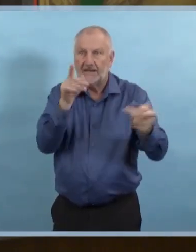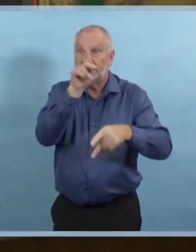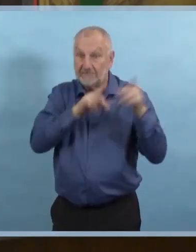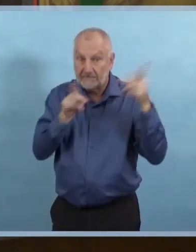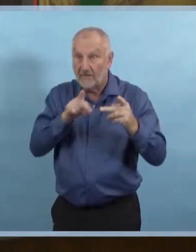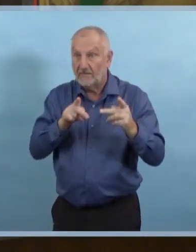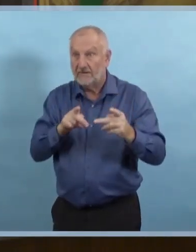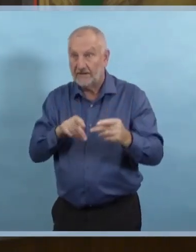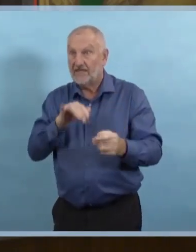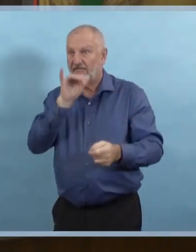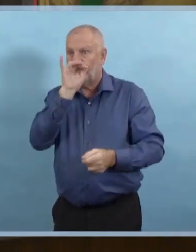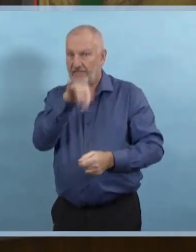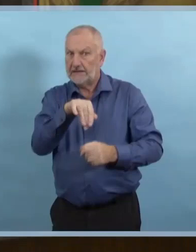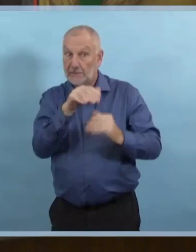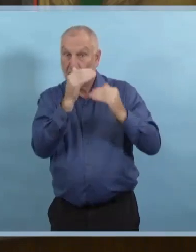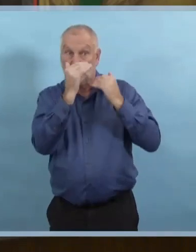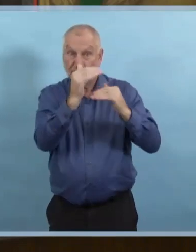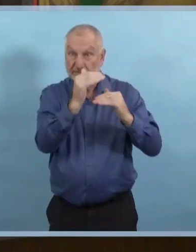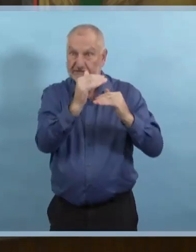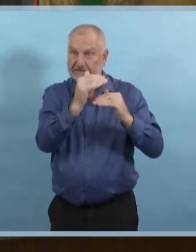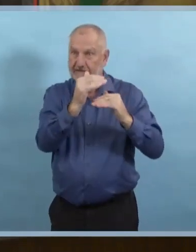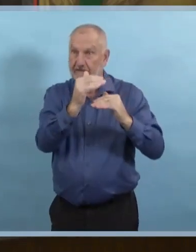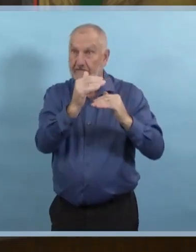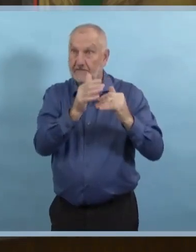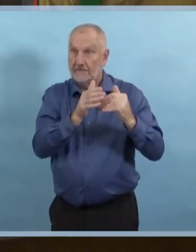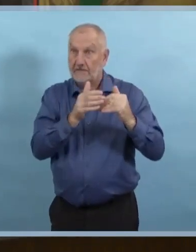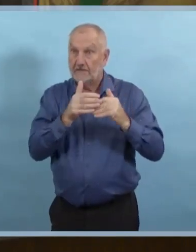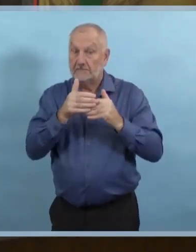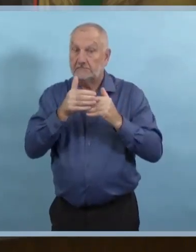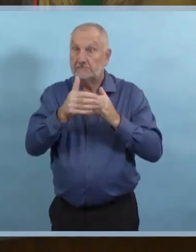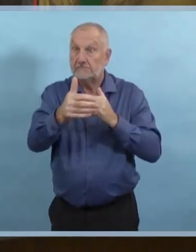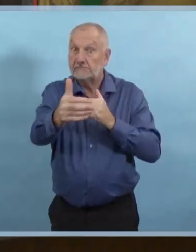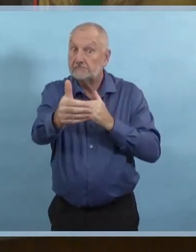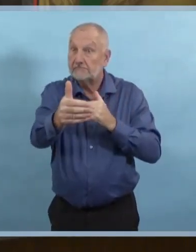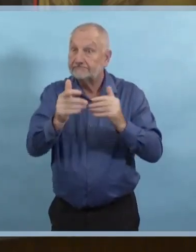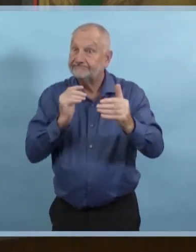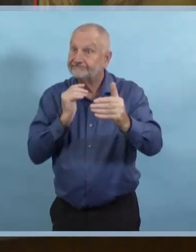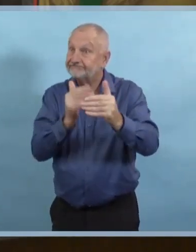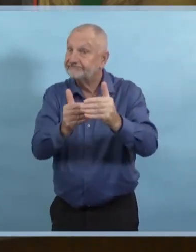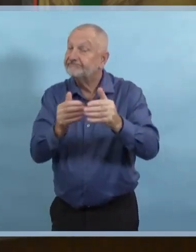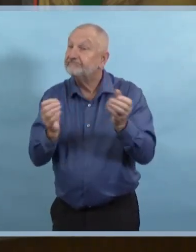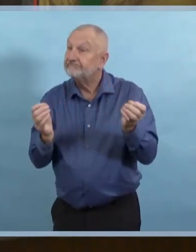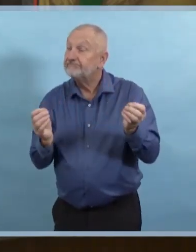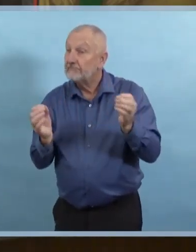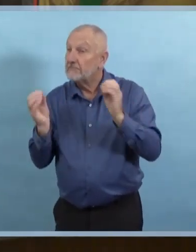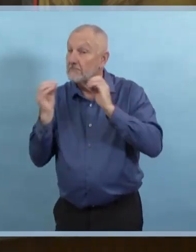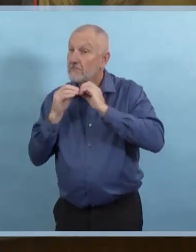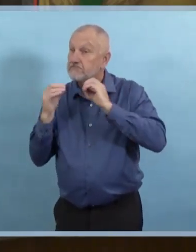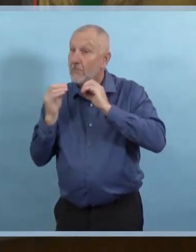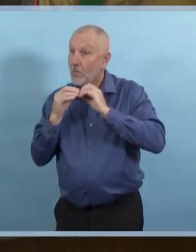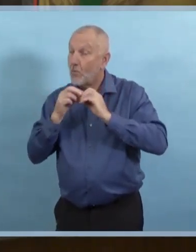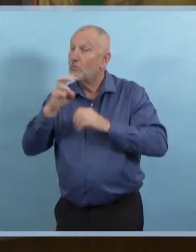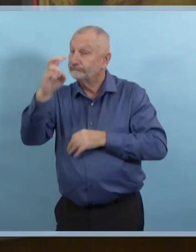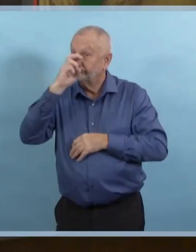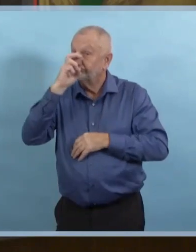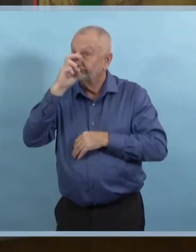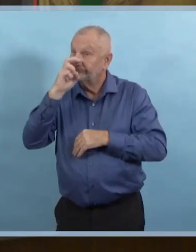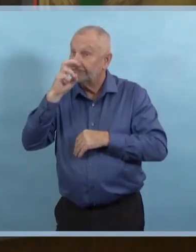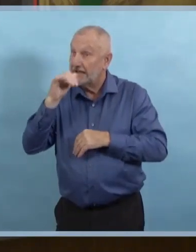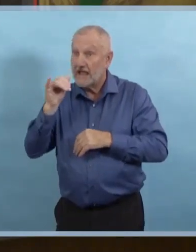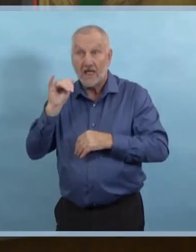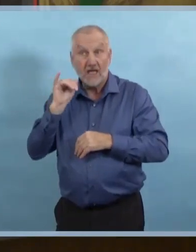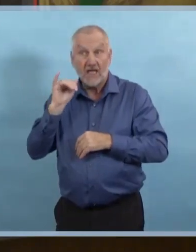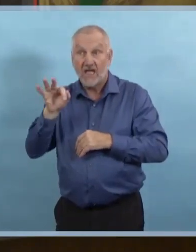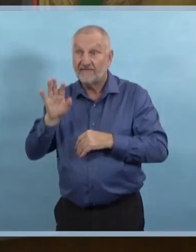resserrer ces restrictions. Si nous ne voyons pas de baisse, nous devrons réduire encore plus la capacité des gens de se rassembler dans des grands